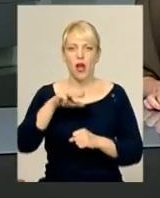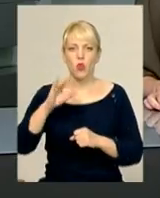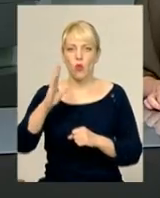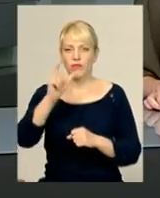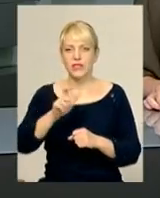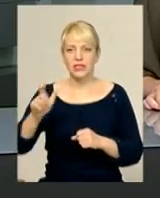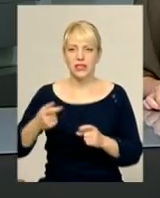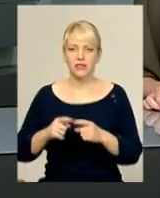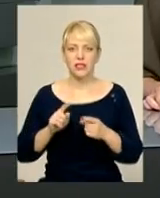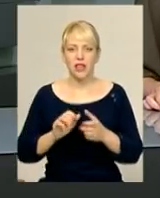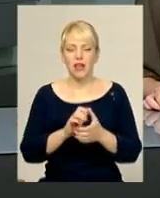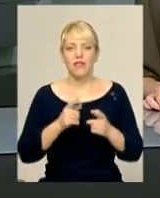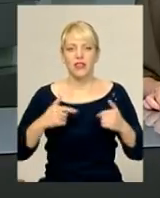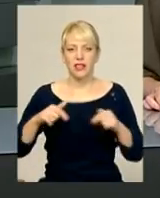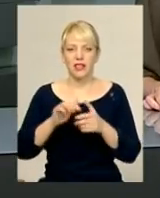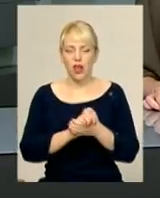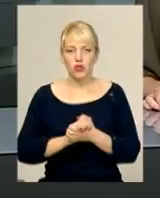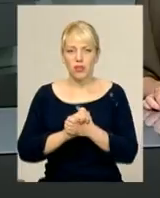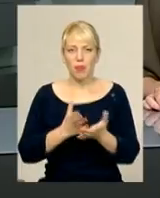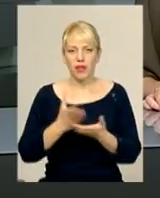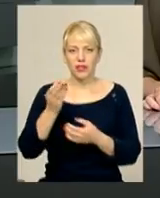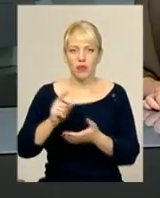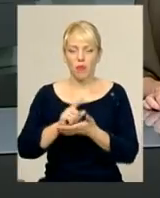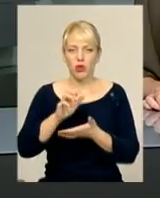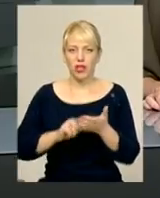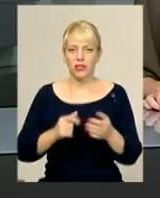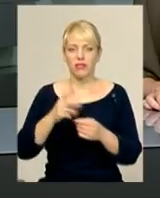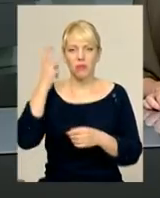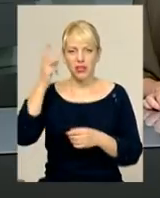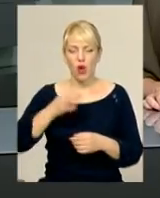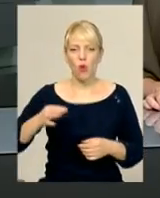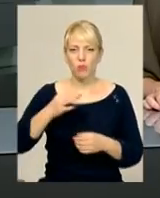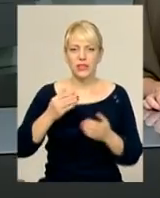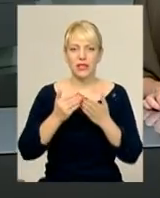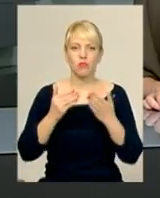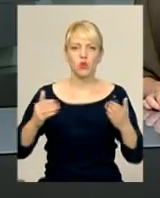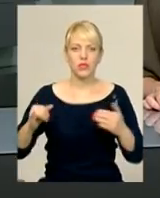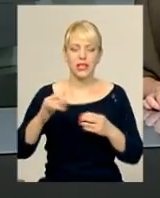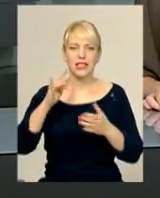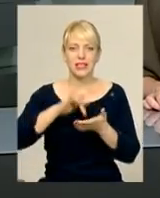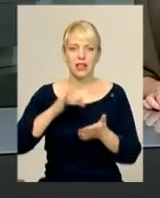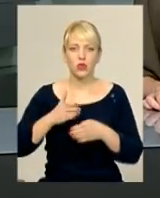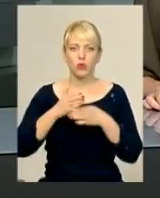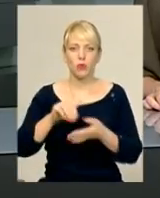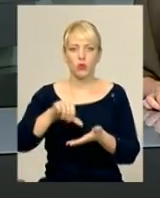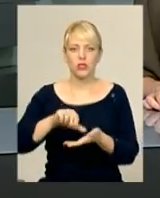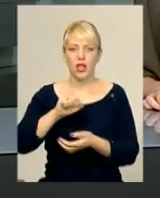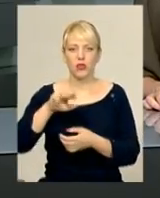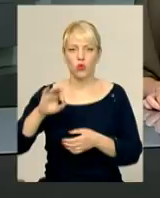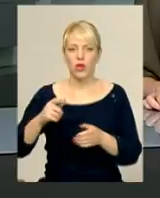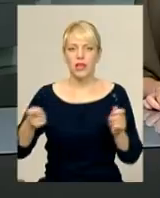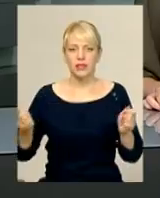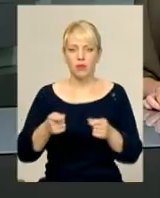Асоціації платників податків області, Хмельницького обласного художнього музею та Центру допомоги учасникам АТО. З молотка